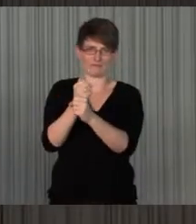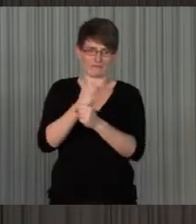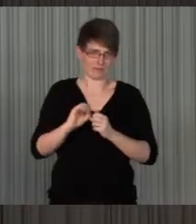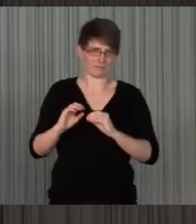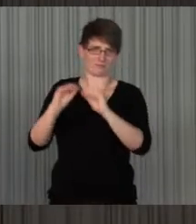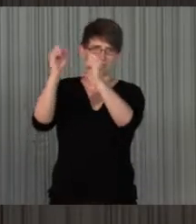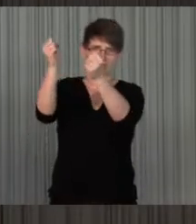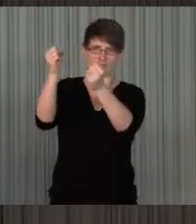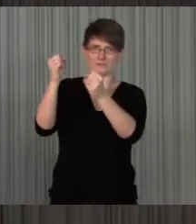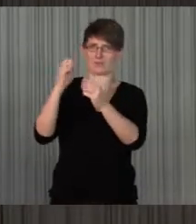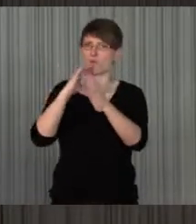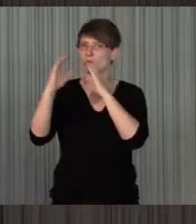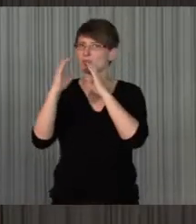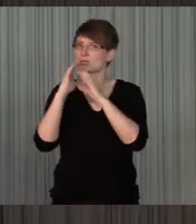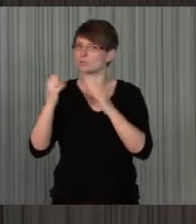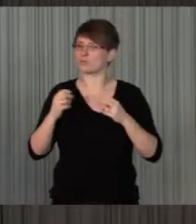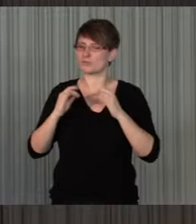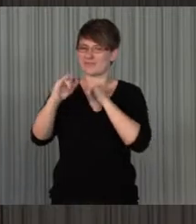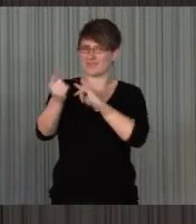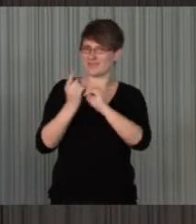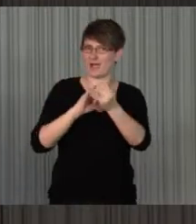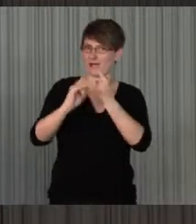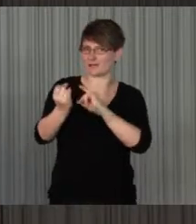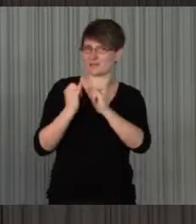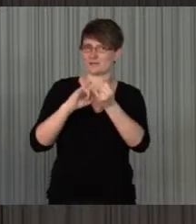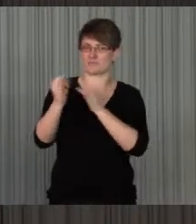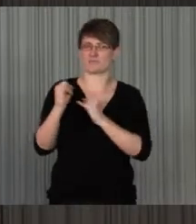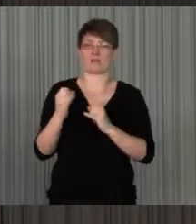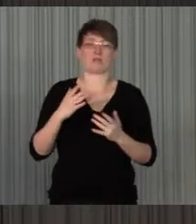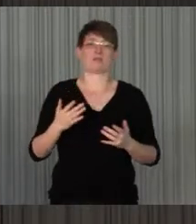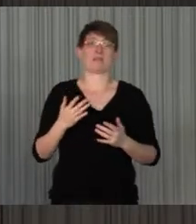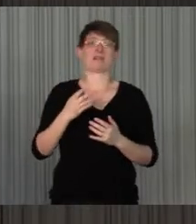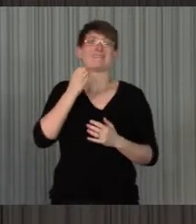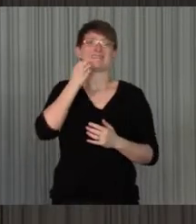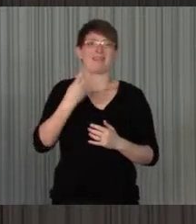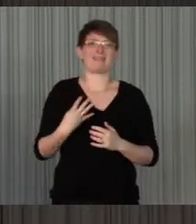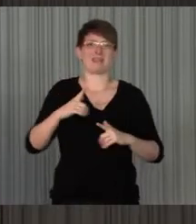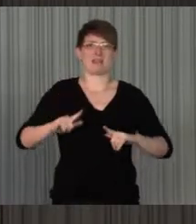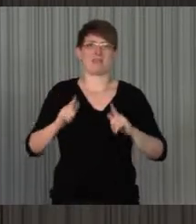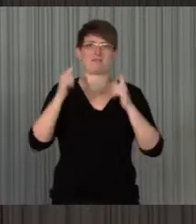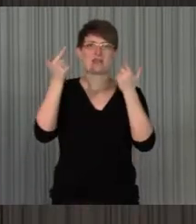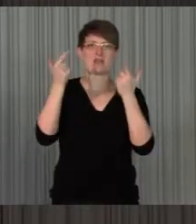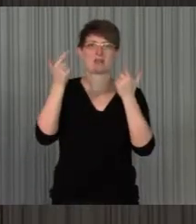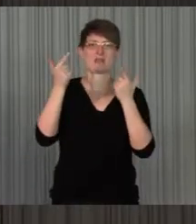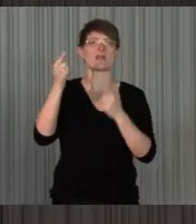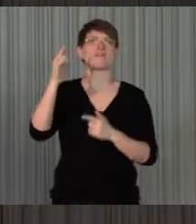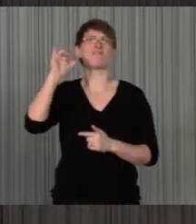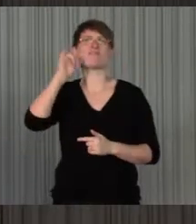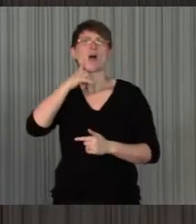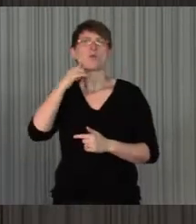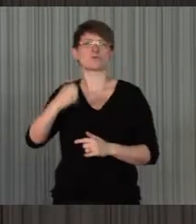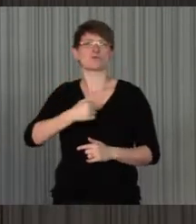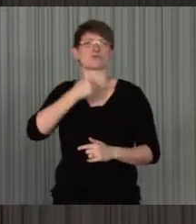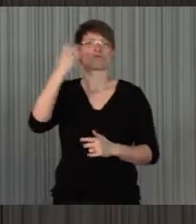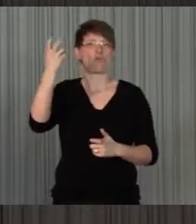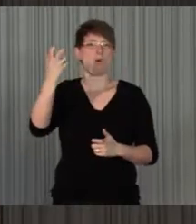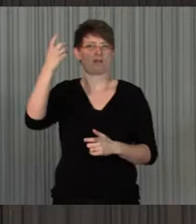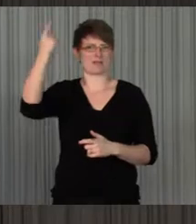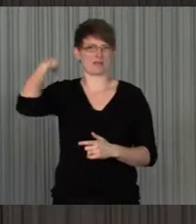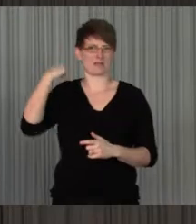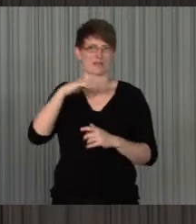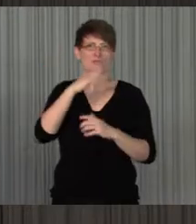Interaktion herzustellen. Daily Living, das ist das, was Frau Zorn ja auch mit MWD-Sister Living